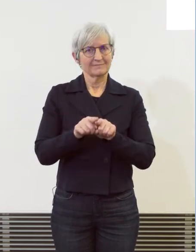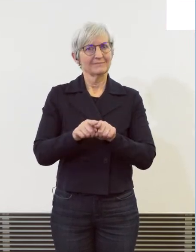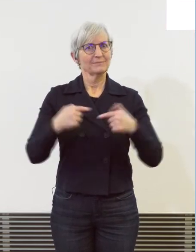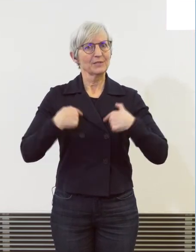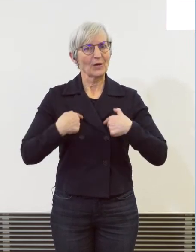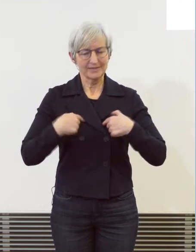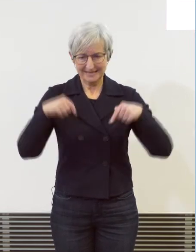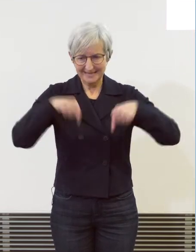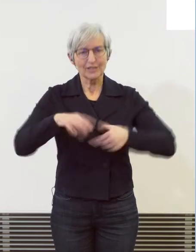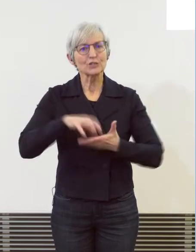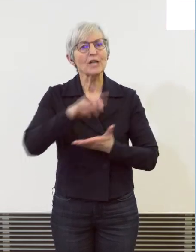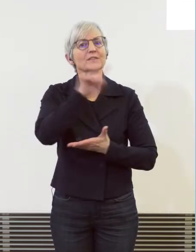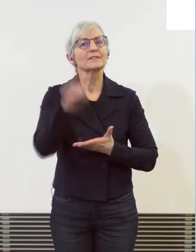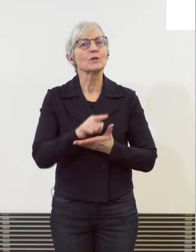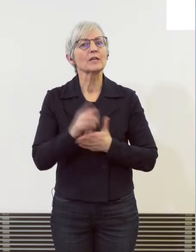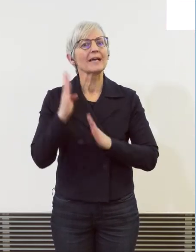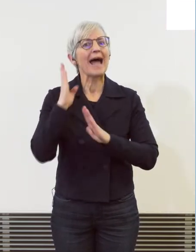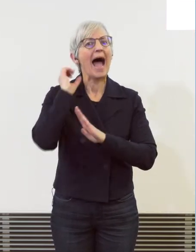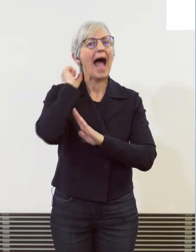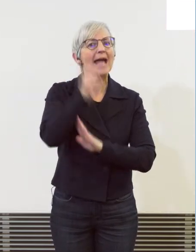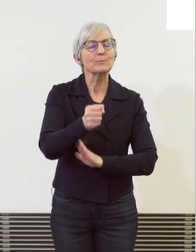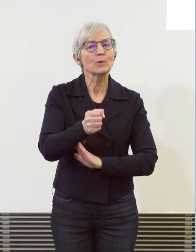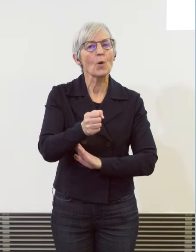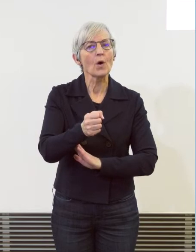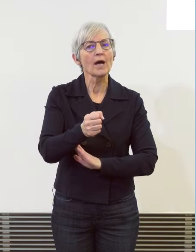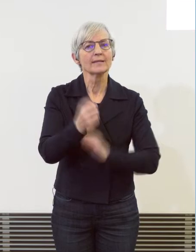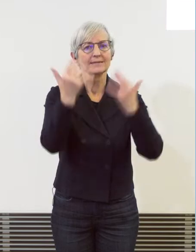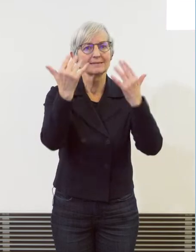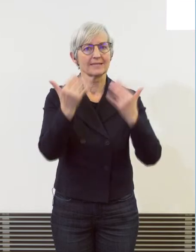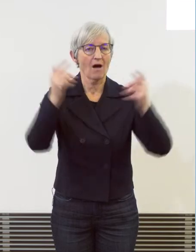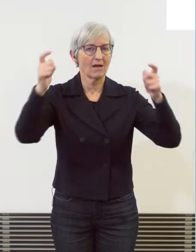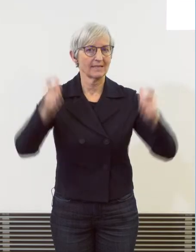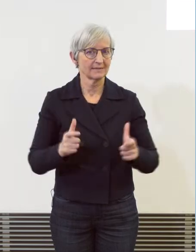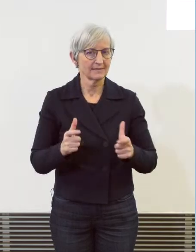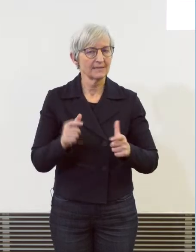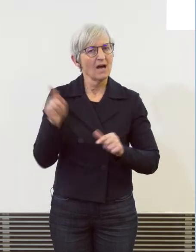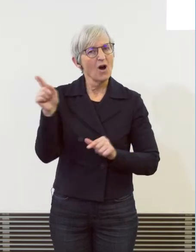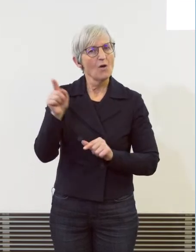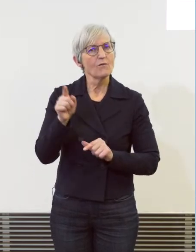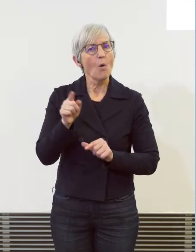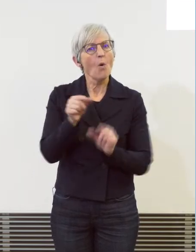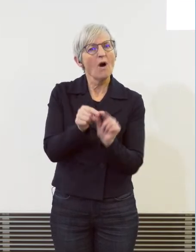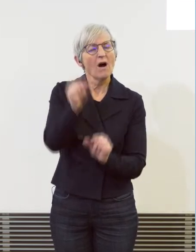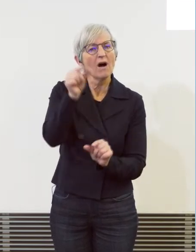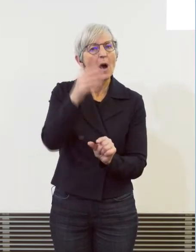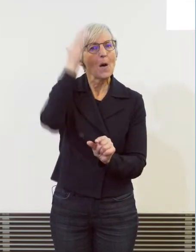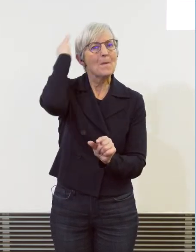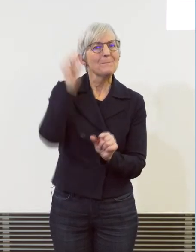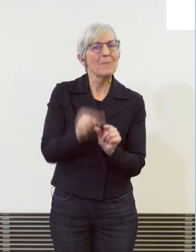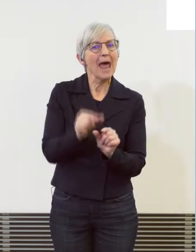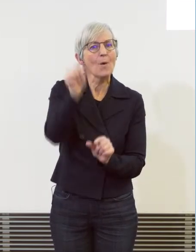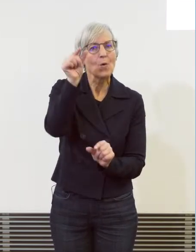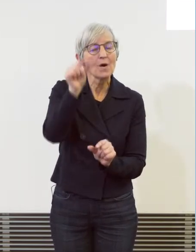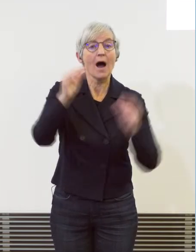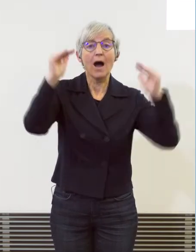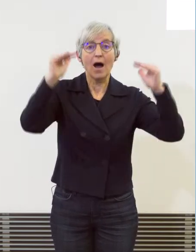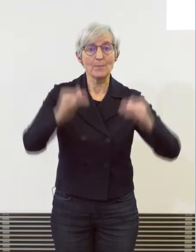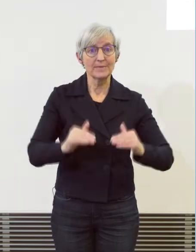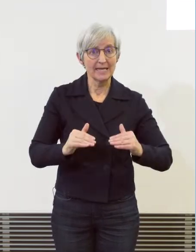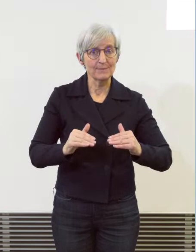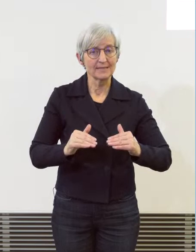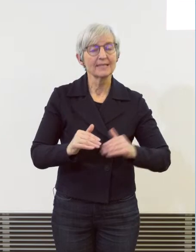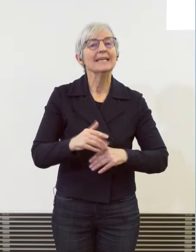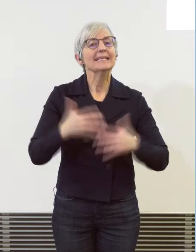Die gemeldeten Fälle von Einbruch Diebstahl haben sich in der Grafik blau dargestellt im vergangenen Jahr auf rund 2000